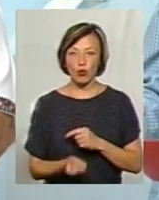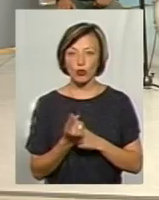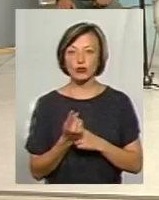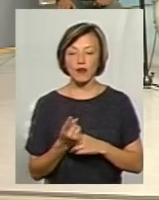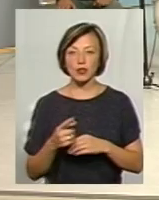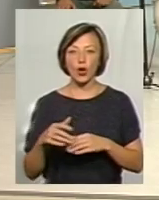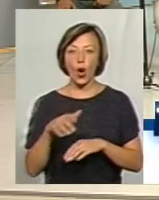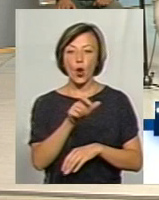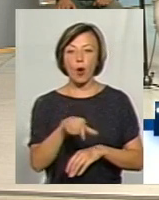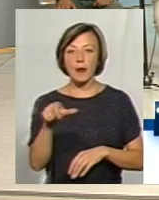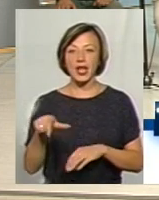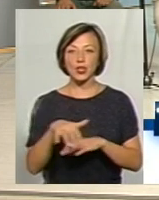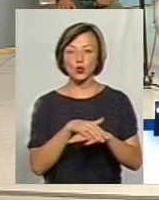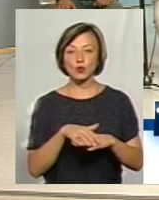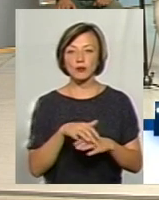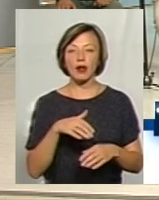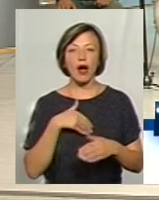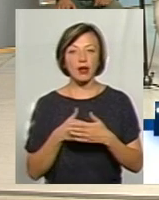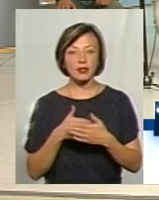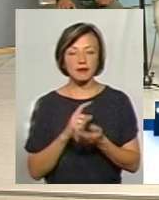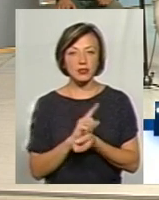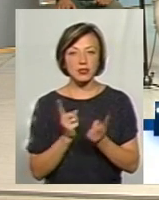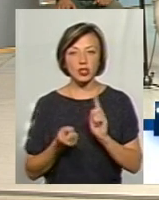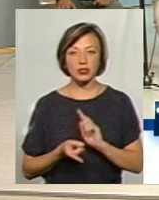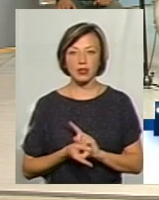Громадянське суспільство, люди стали більш активнішими.